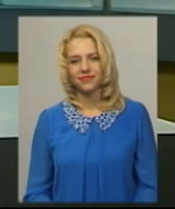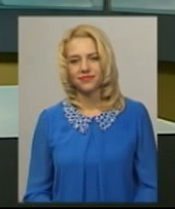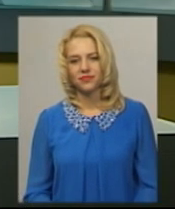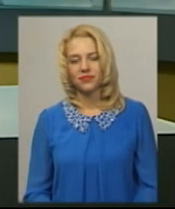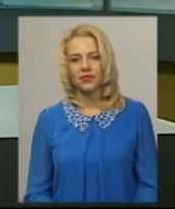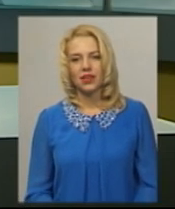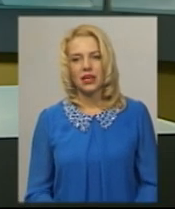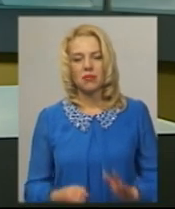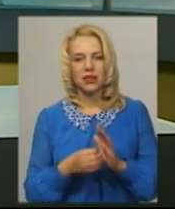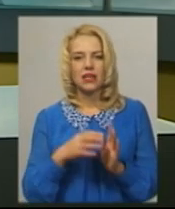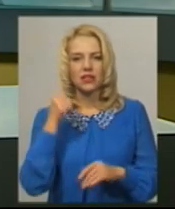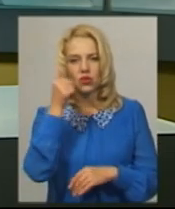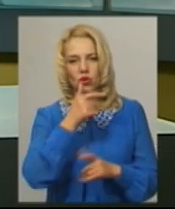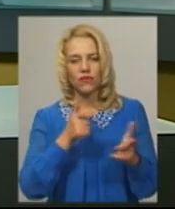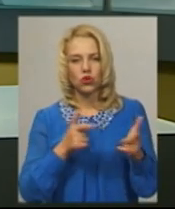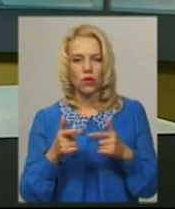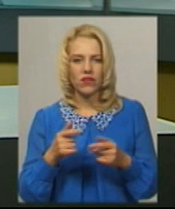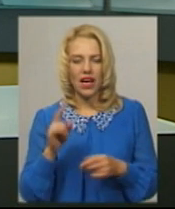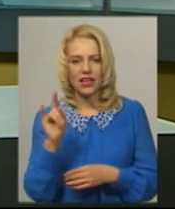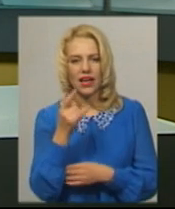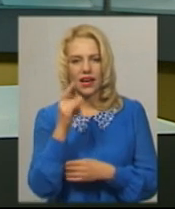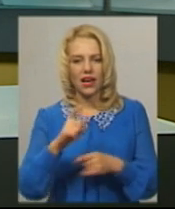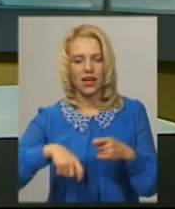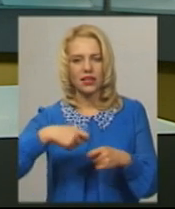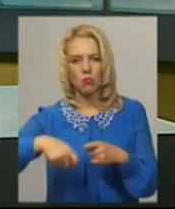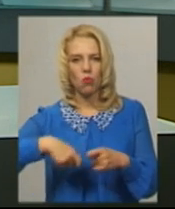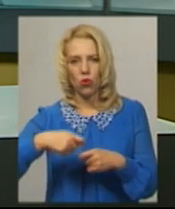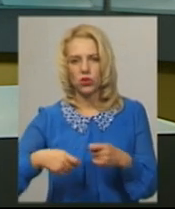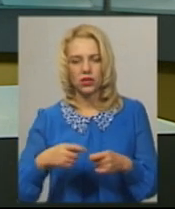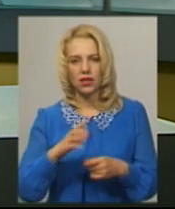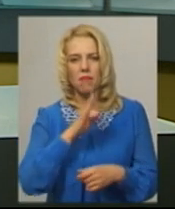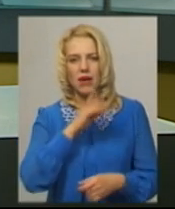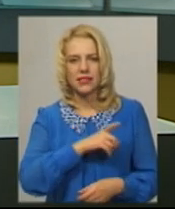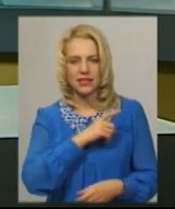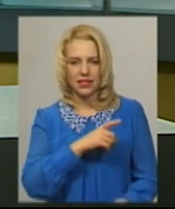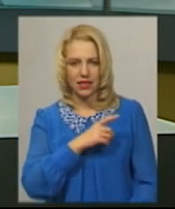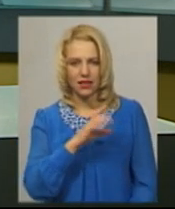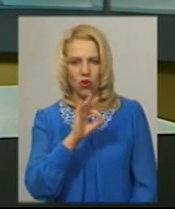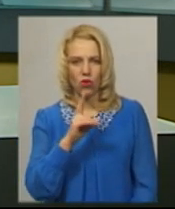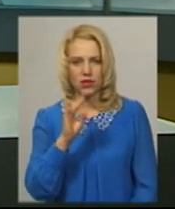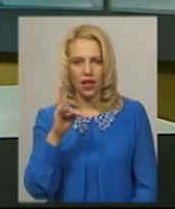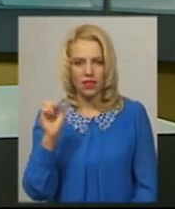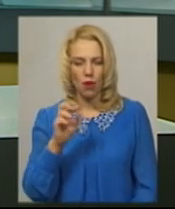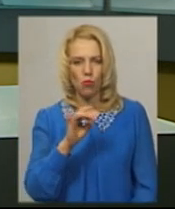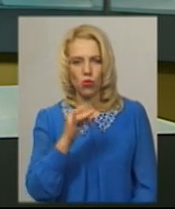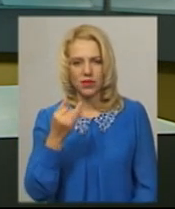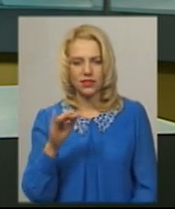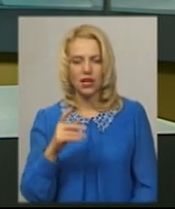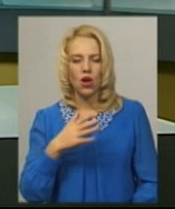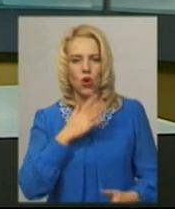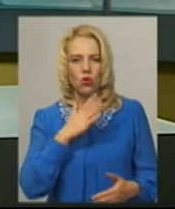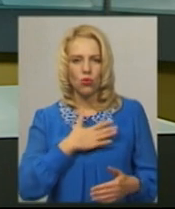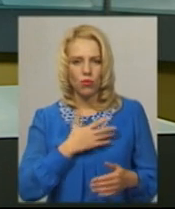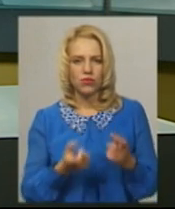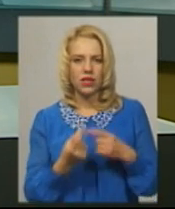15 років виготовляє ляльки-мотанки хмельницька майстриня Оксана Буймістер. Любов до них з'явилася ще у дитинстві, а хист